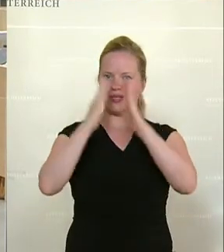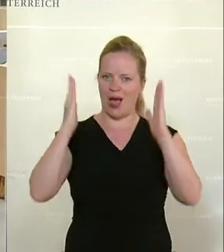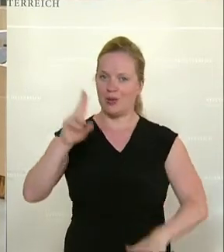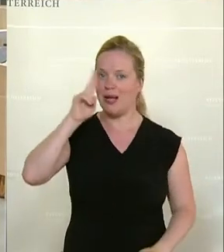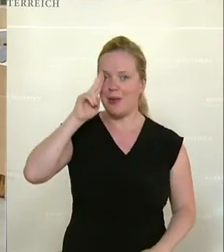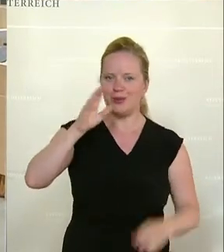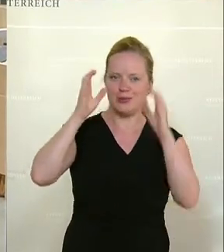- und Sozialminister.